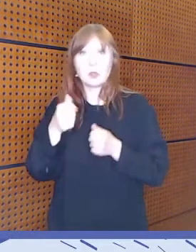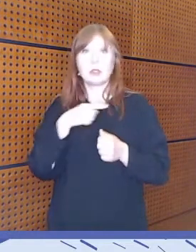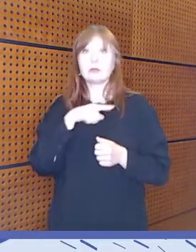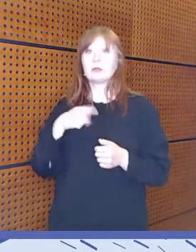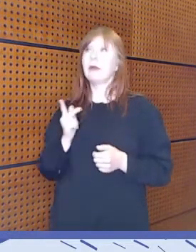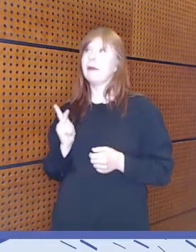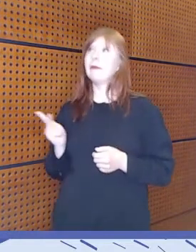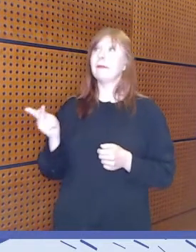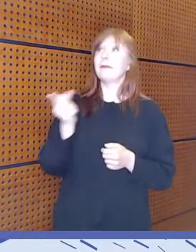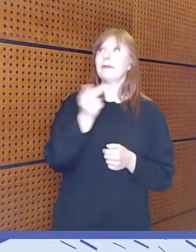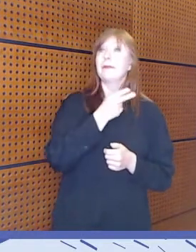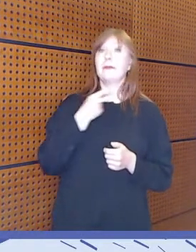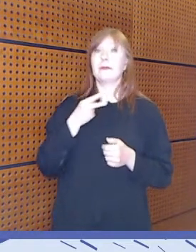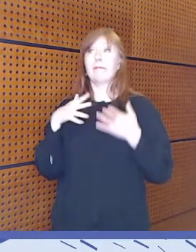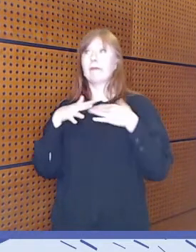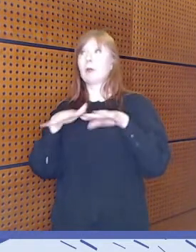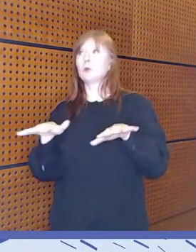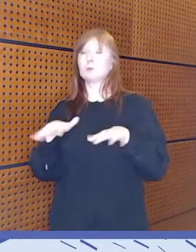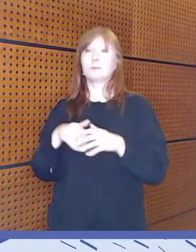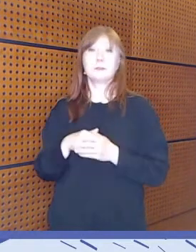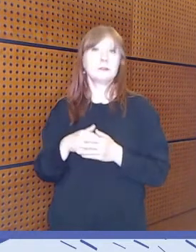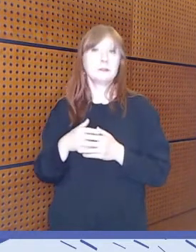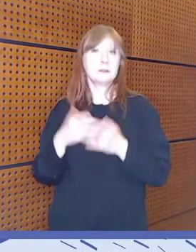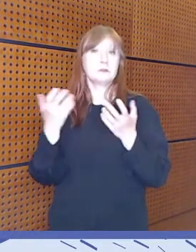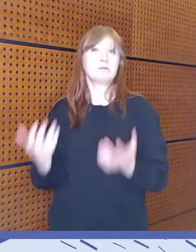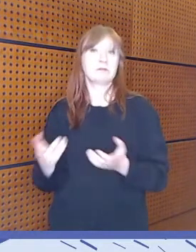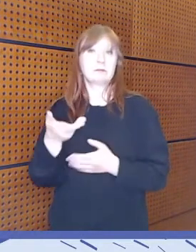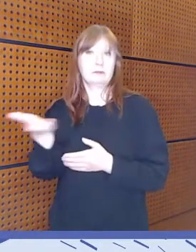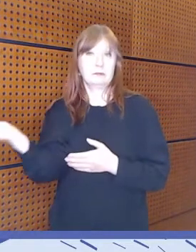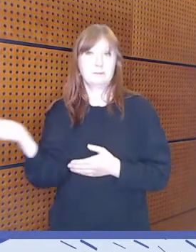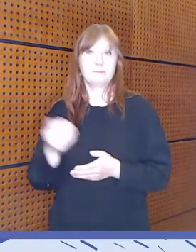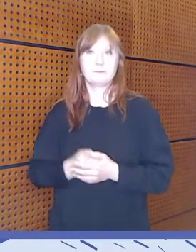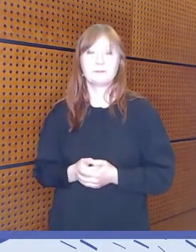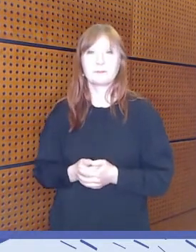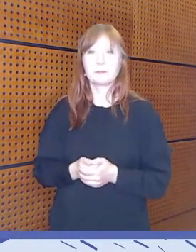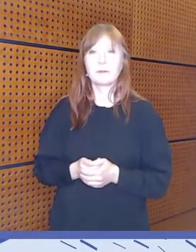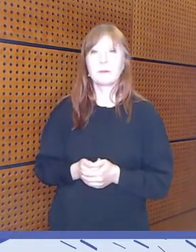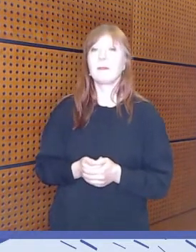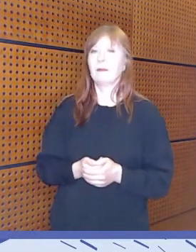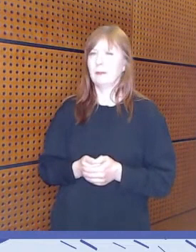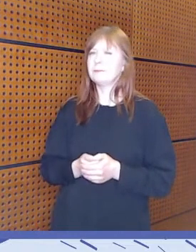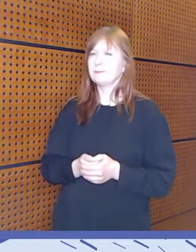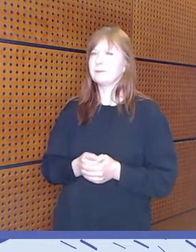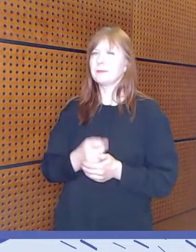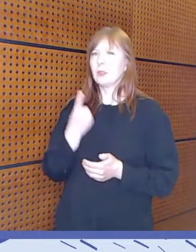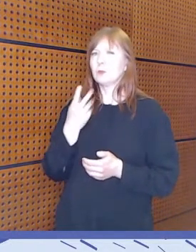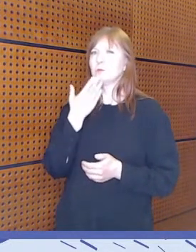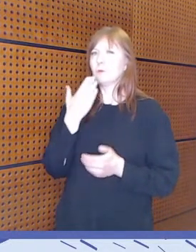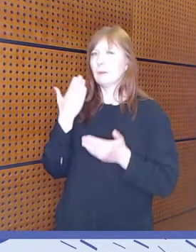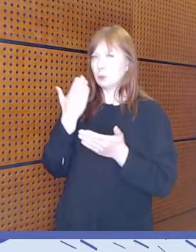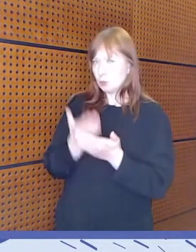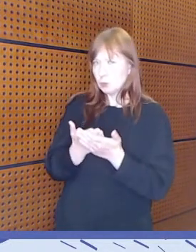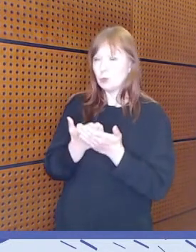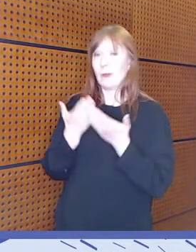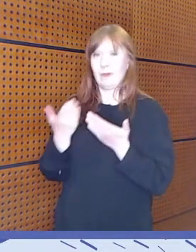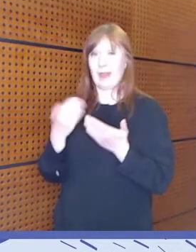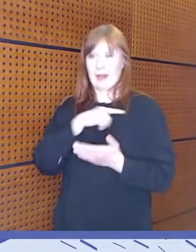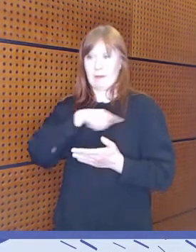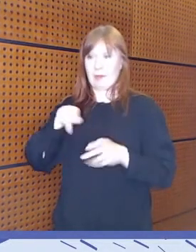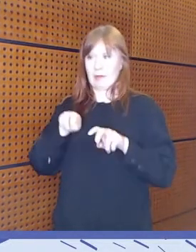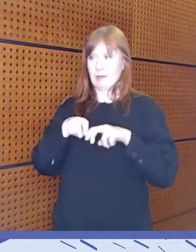edes tiedon tasolla. No, mutta tämä onkin yksi hyvä syy, kun me ollaan tässä tänään, niin tässähän me